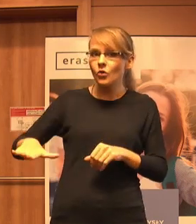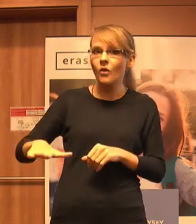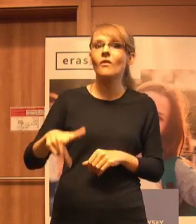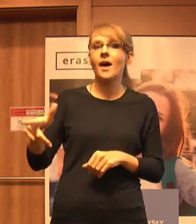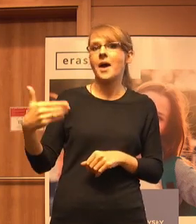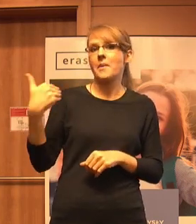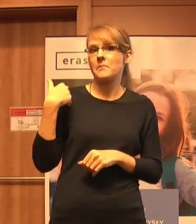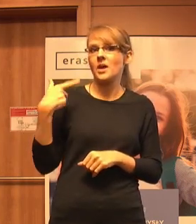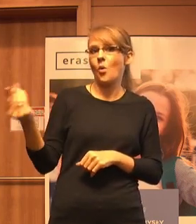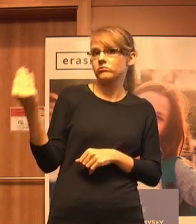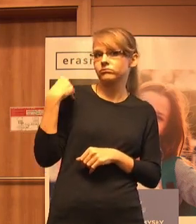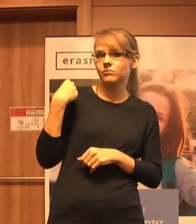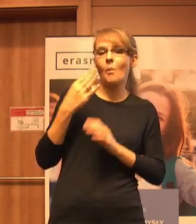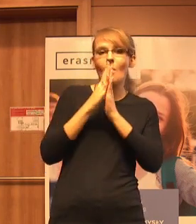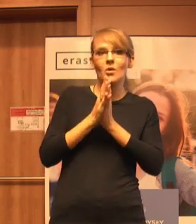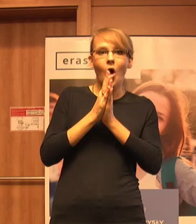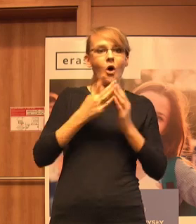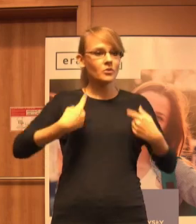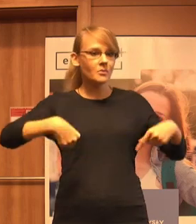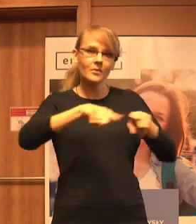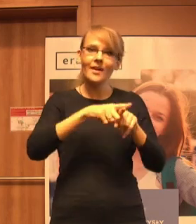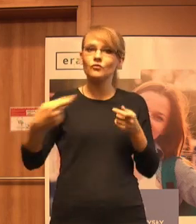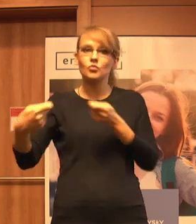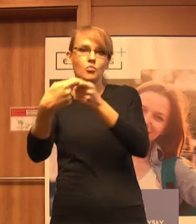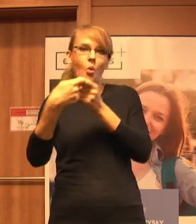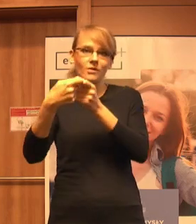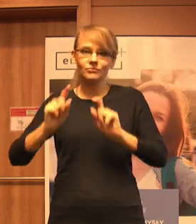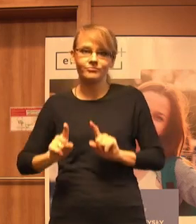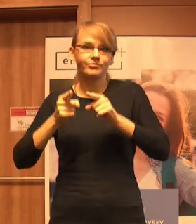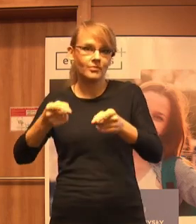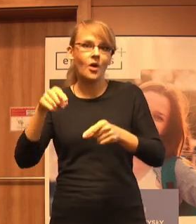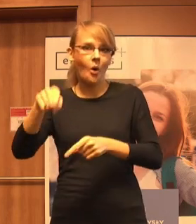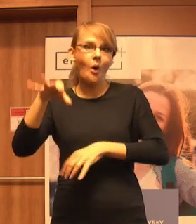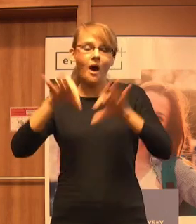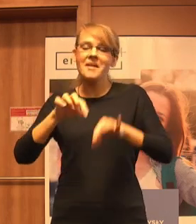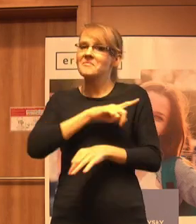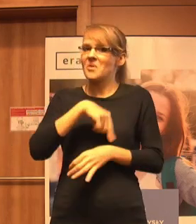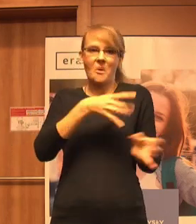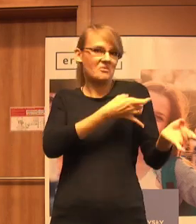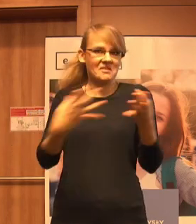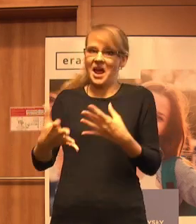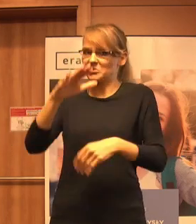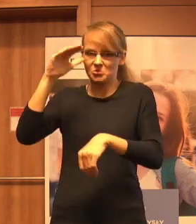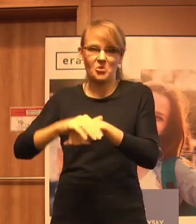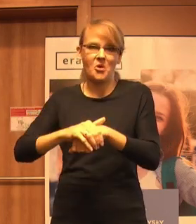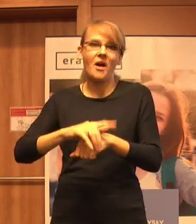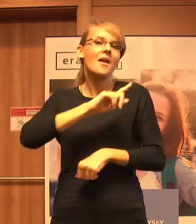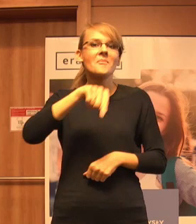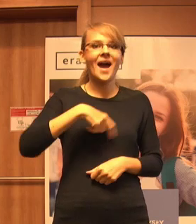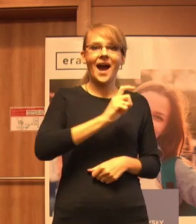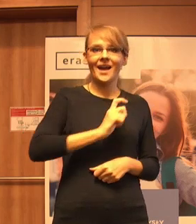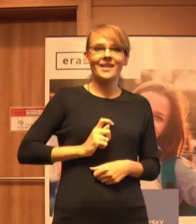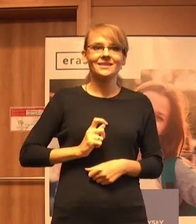nas o współorganizowanie tej konferencji, oczywiście zgodziliśmy się od razu, dla nas jako dla Agencji